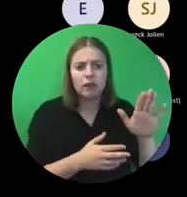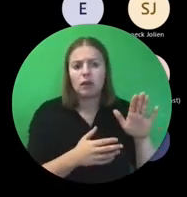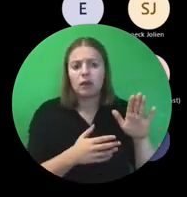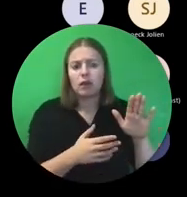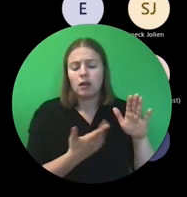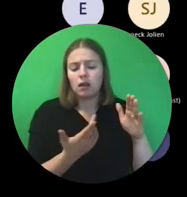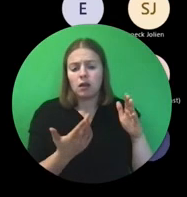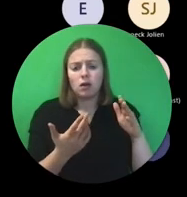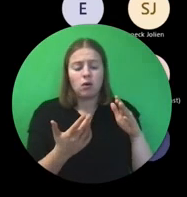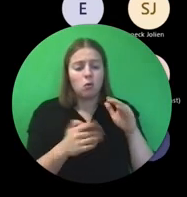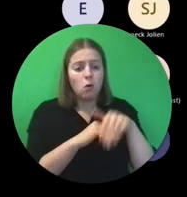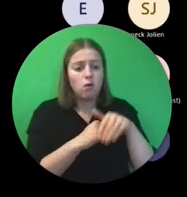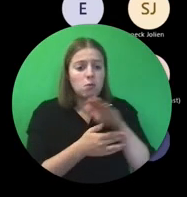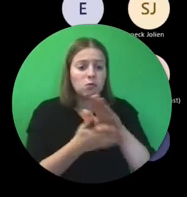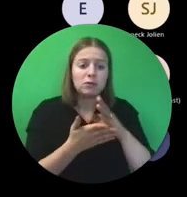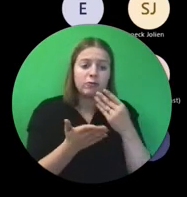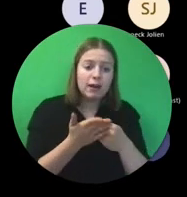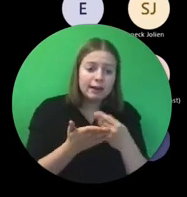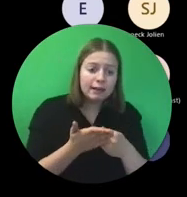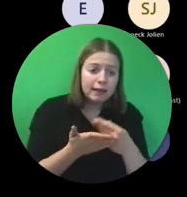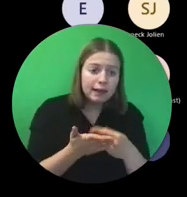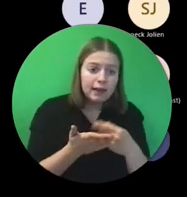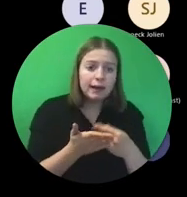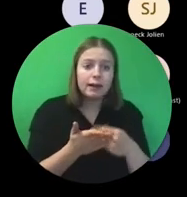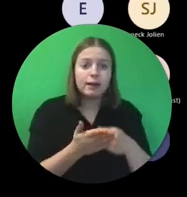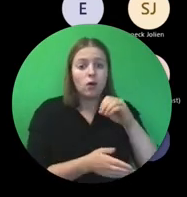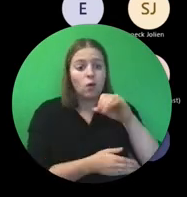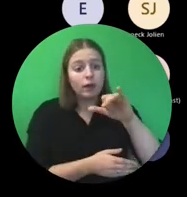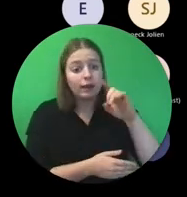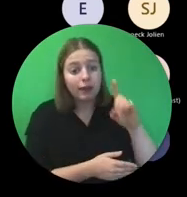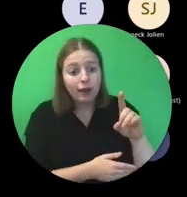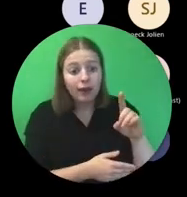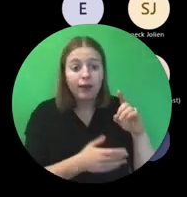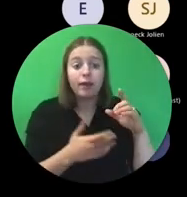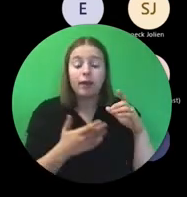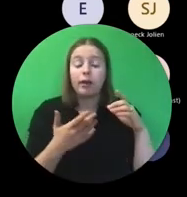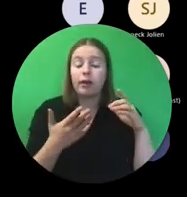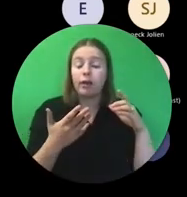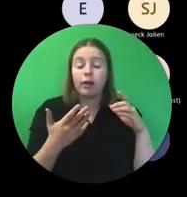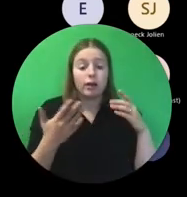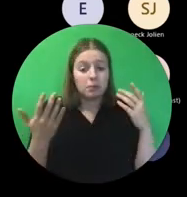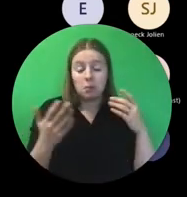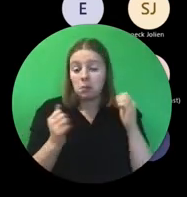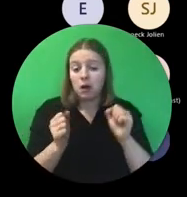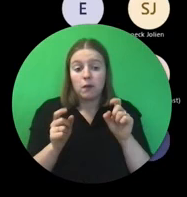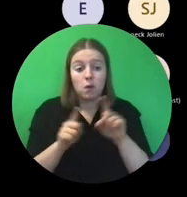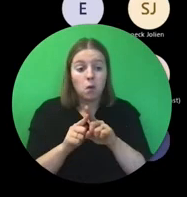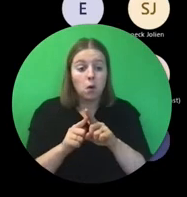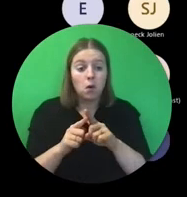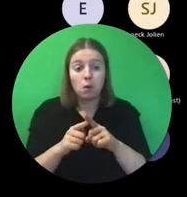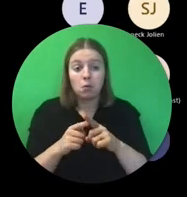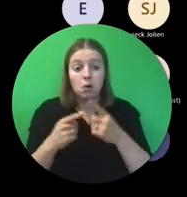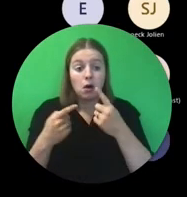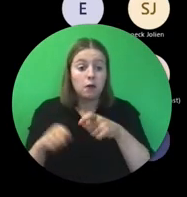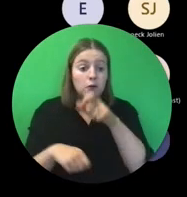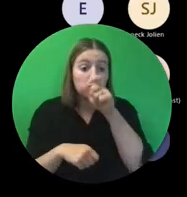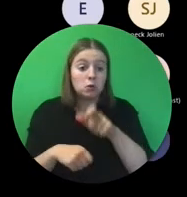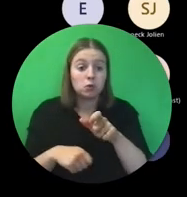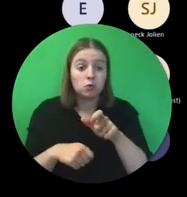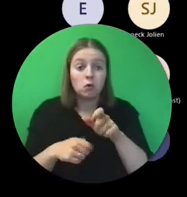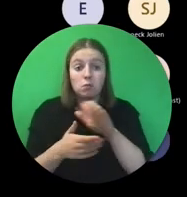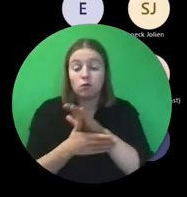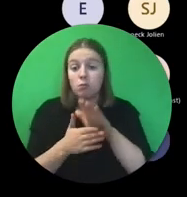aanvragers rond validering en de OED en dergelijke. Maar dat kan ook iemand van de collega's van samenwerking en